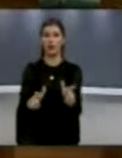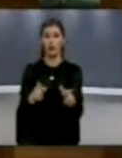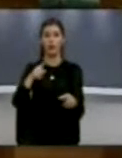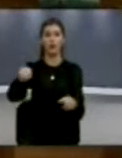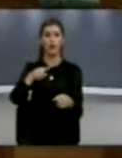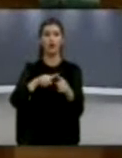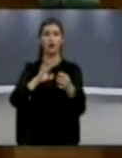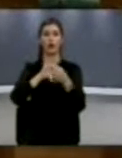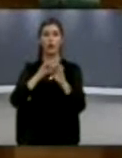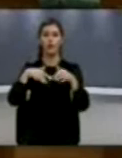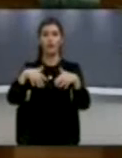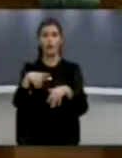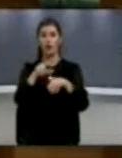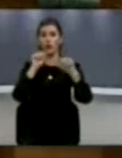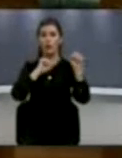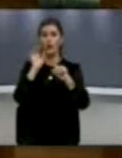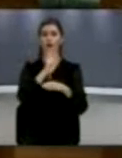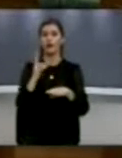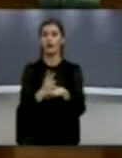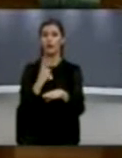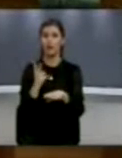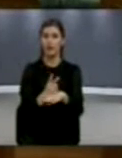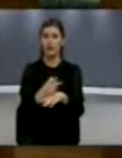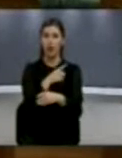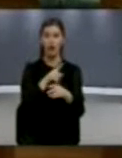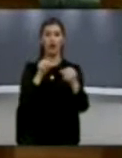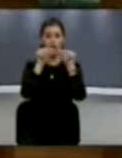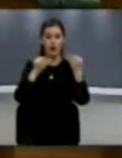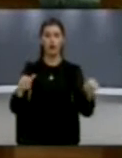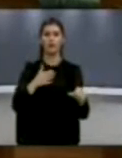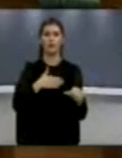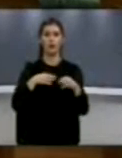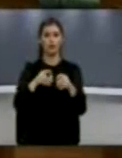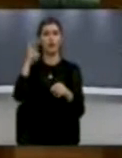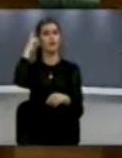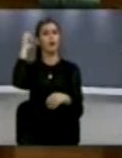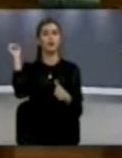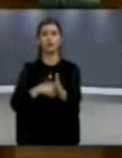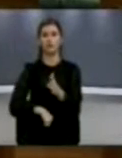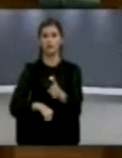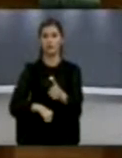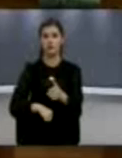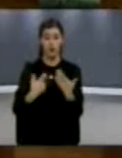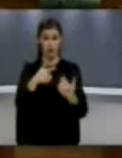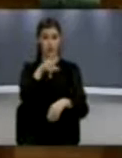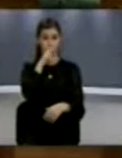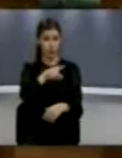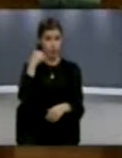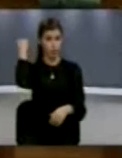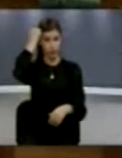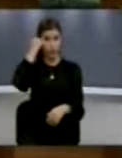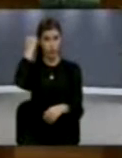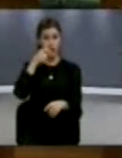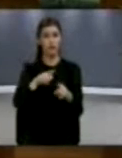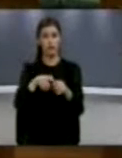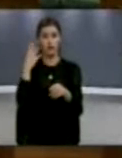lojra tradicionalit rrugovës edhe pse këtë teritor figurën brenda hartë të standardit Kosovës. Policia e Kosovës është stasionuar në kilometrin